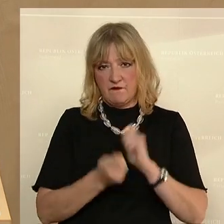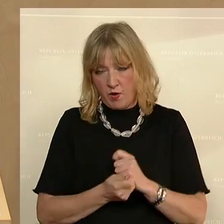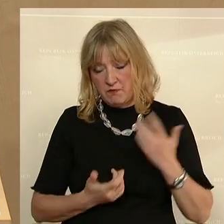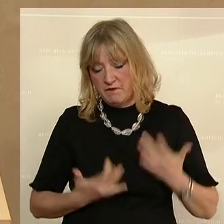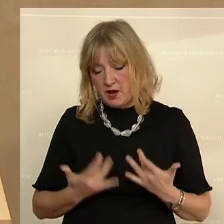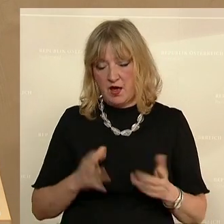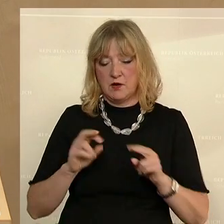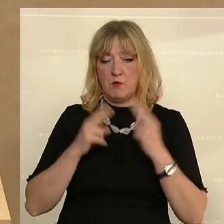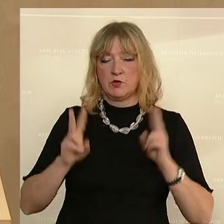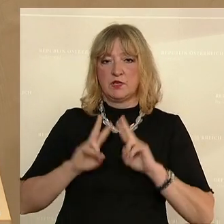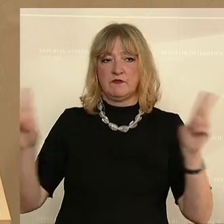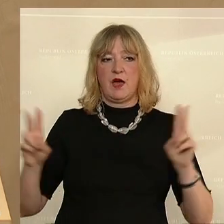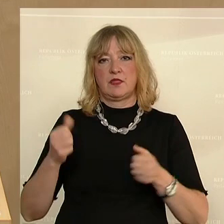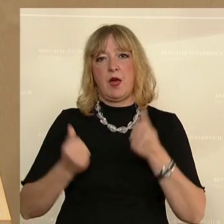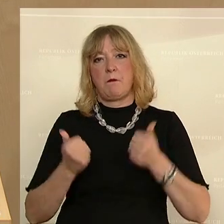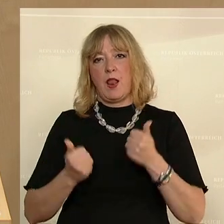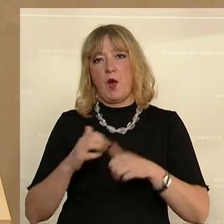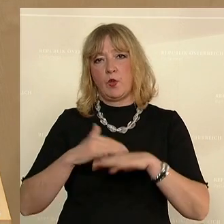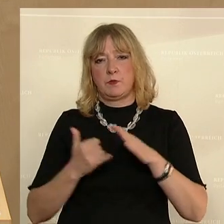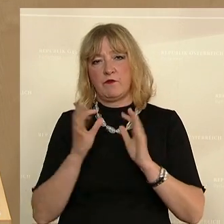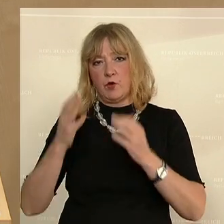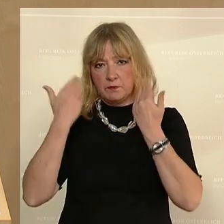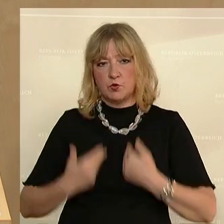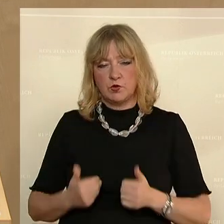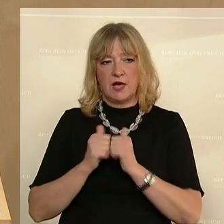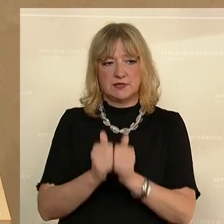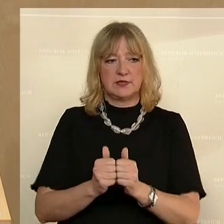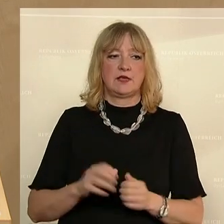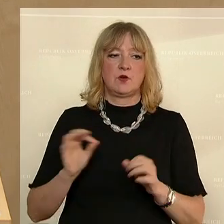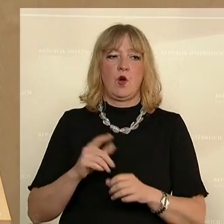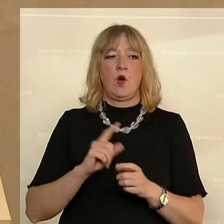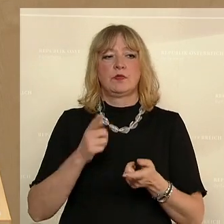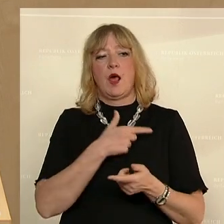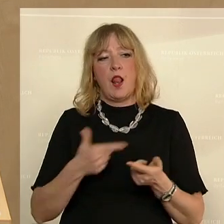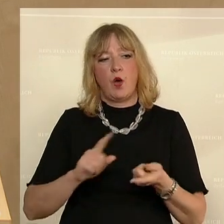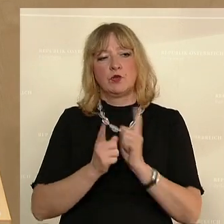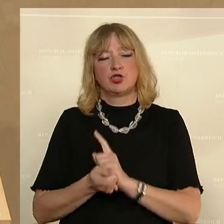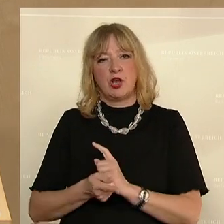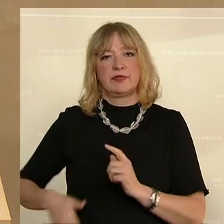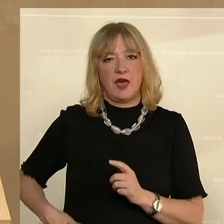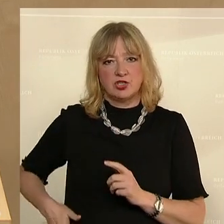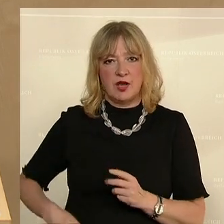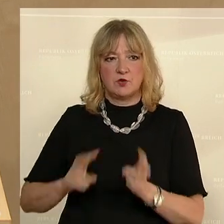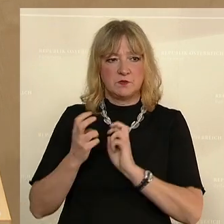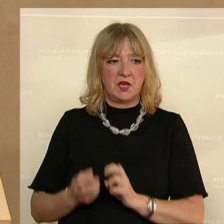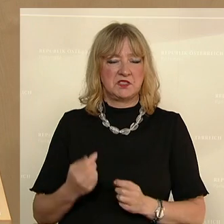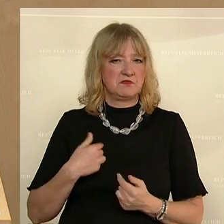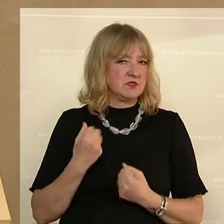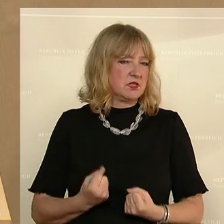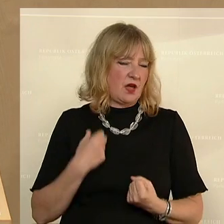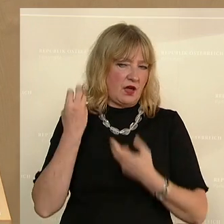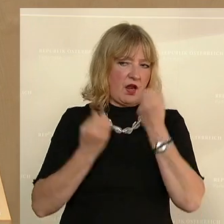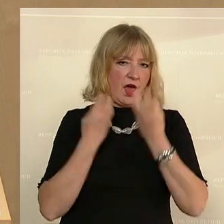bundesweite Pilotprojekte für persönliche Assistenz, Lohn statt Taschengeld umsetzen. Ich wäre so kreativ bei